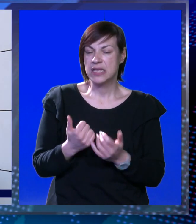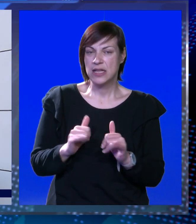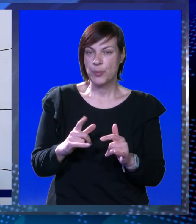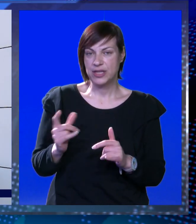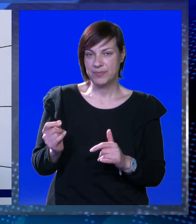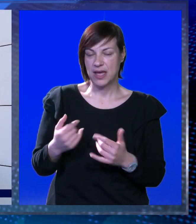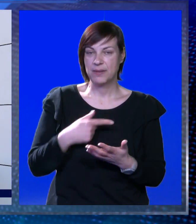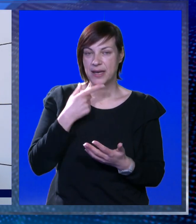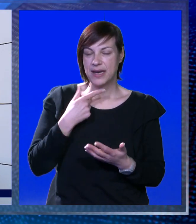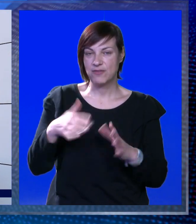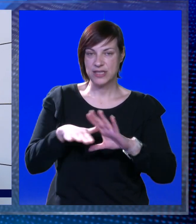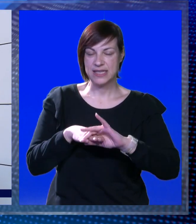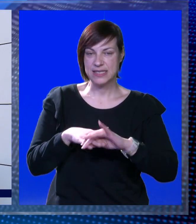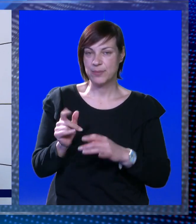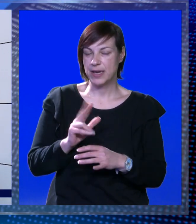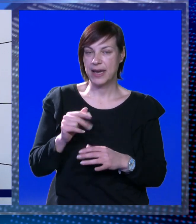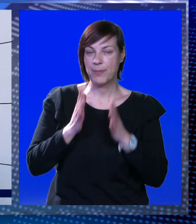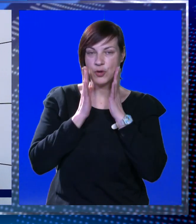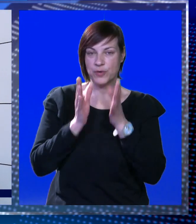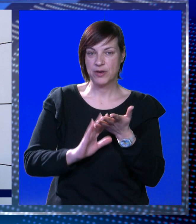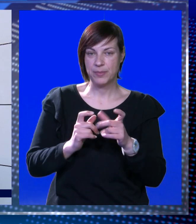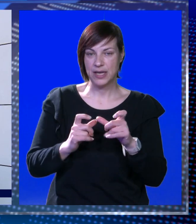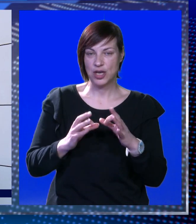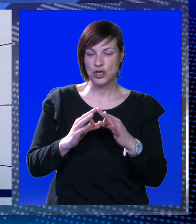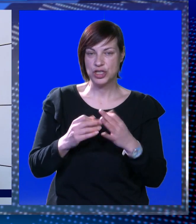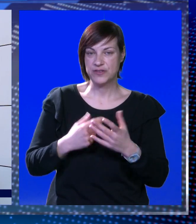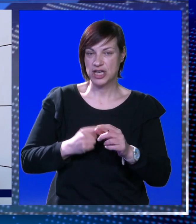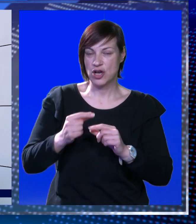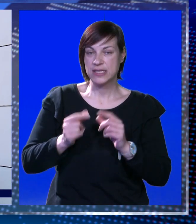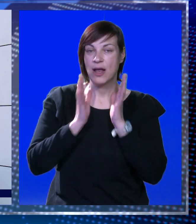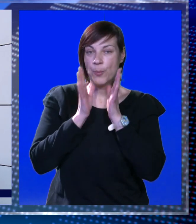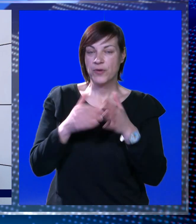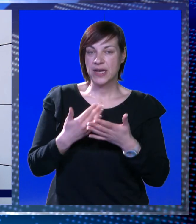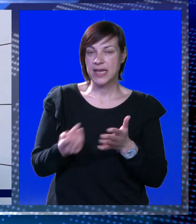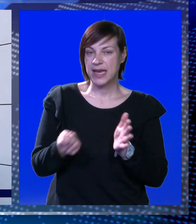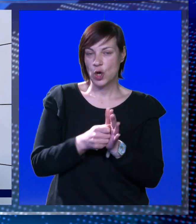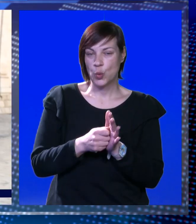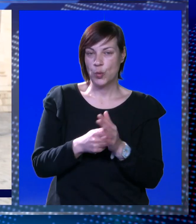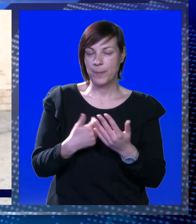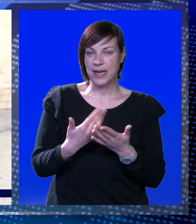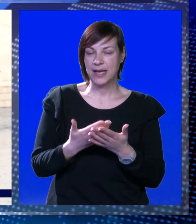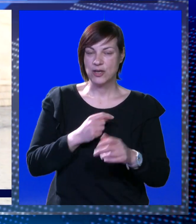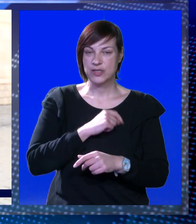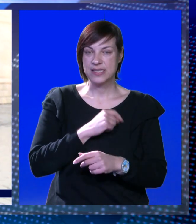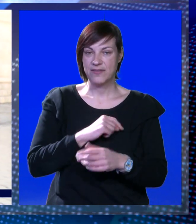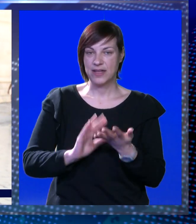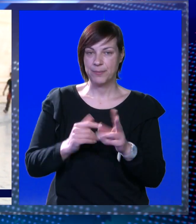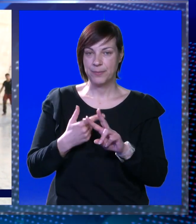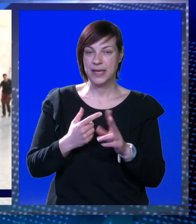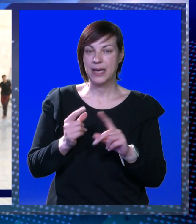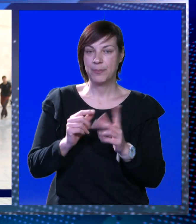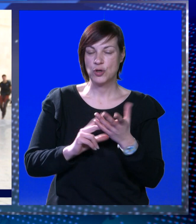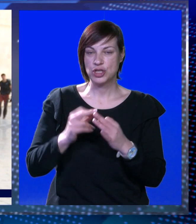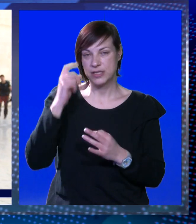dane. Navodi se i kako zaposlenici nemaju povjerenja u Miloševića kao sindikalnog povjerenika, jer je kupljen. Te kako s ravnateljicom